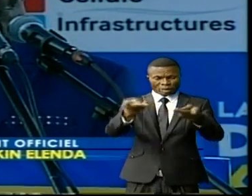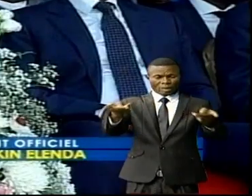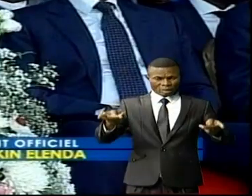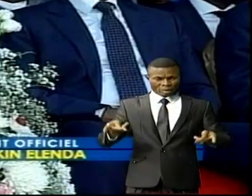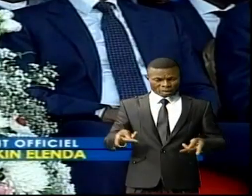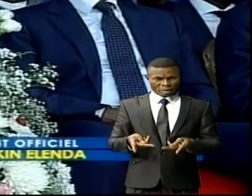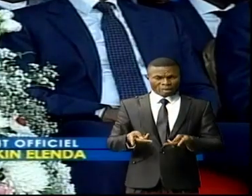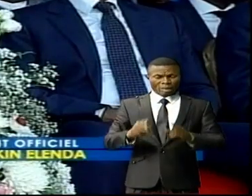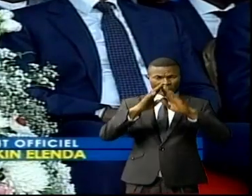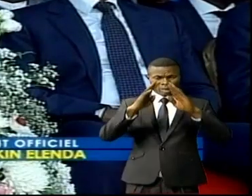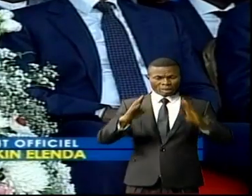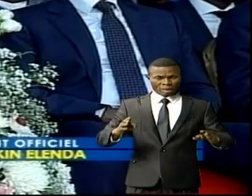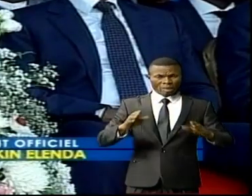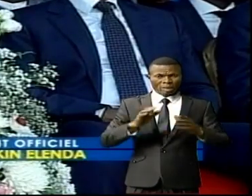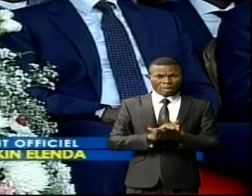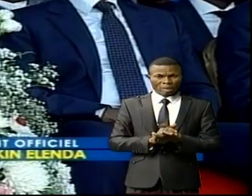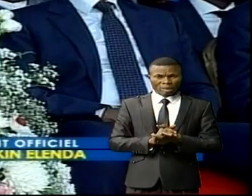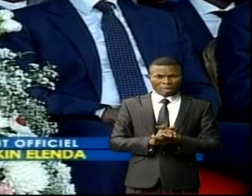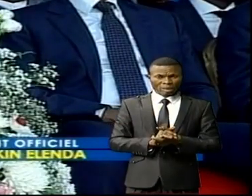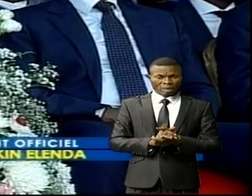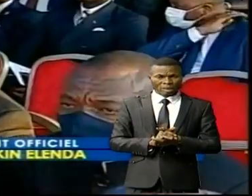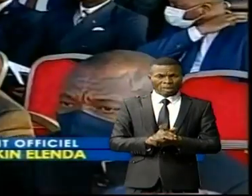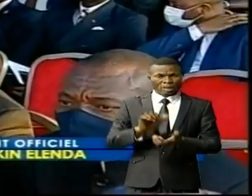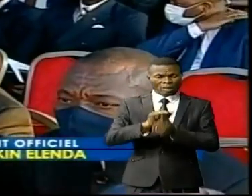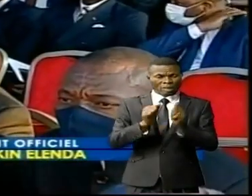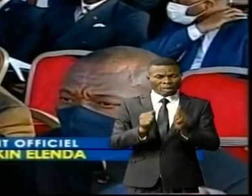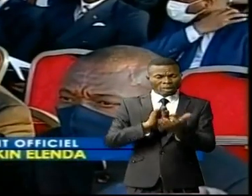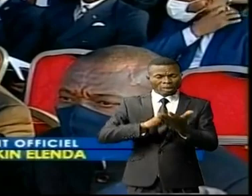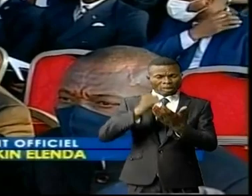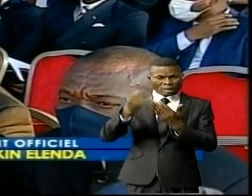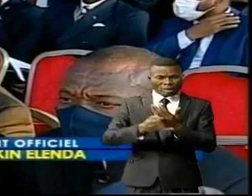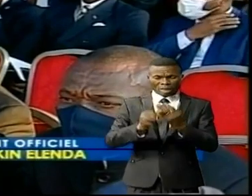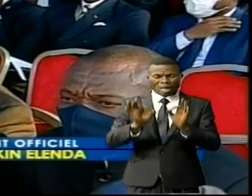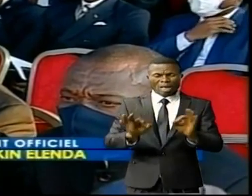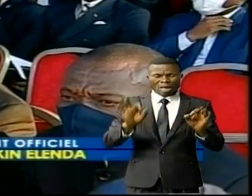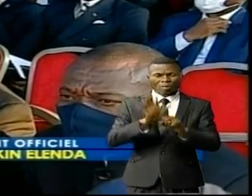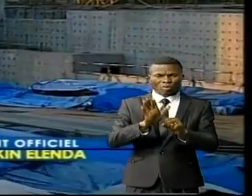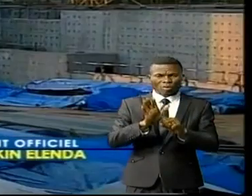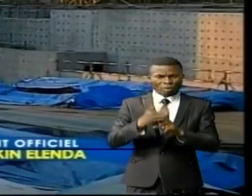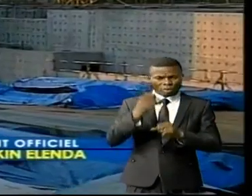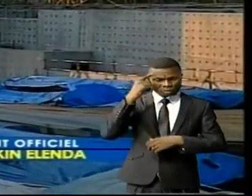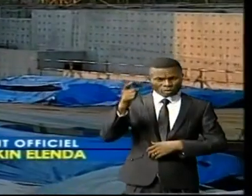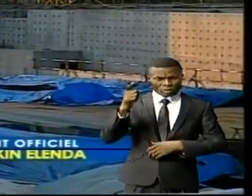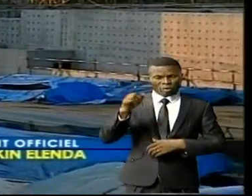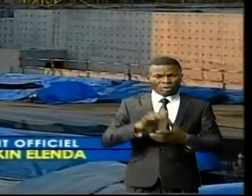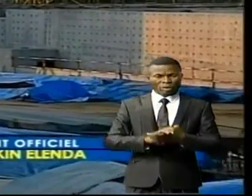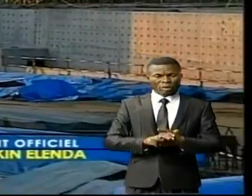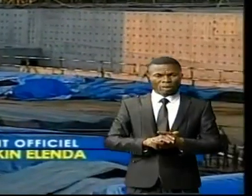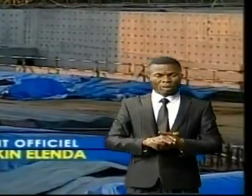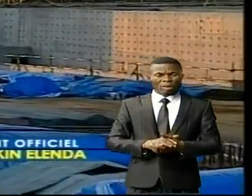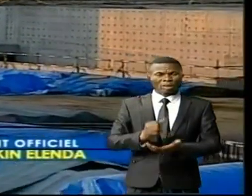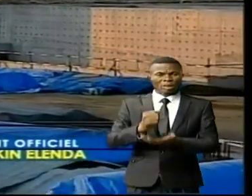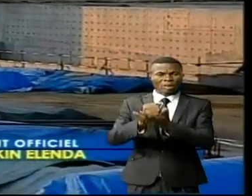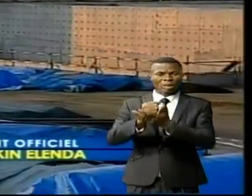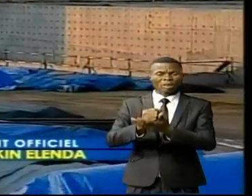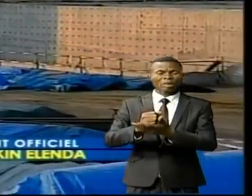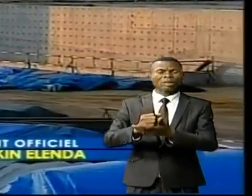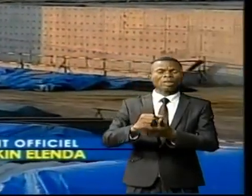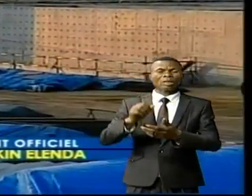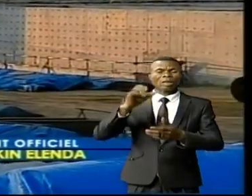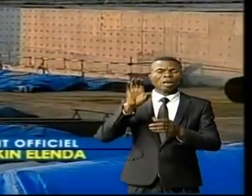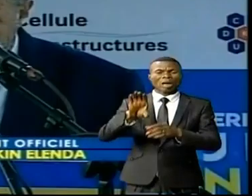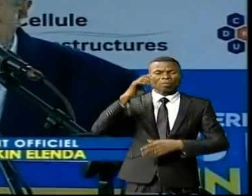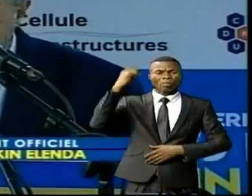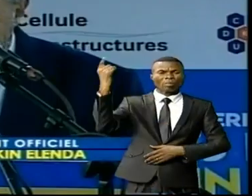Moabilou, les Kinois doivent s'approprier de ce projet créateur d'emplois. Il a en outre rassuré le groupe Banque mondiale de l